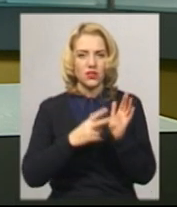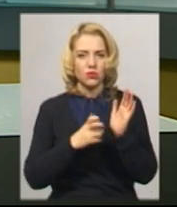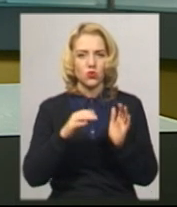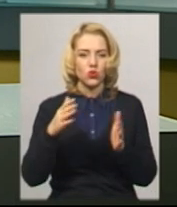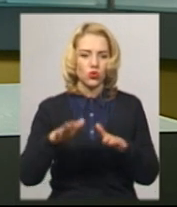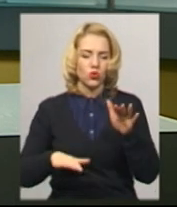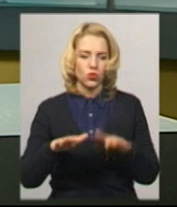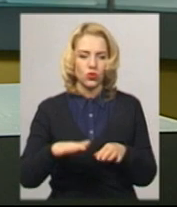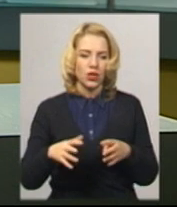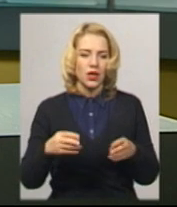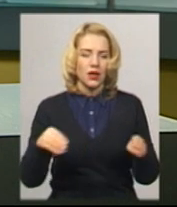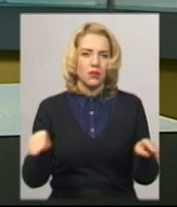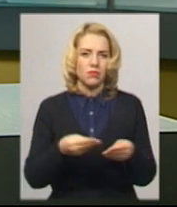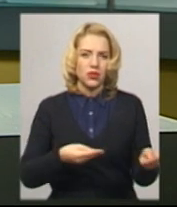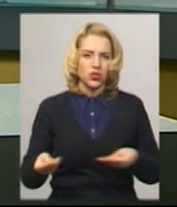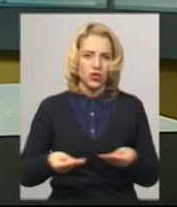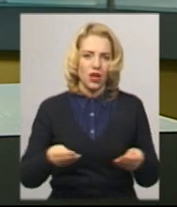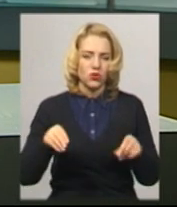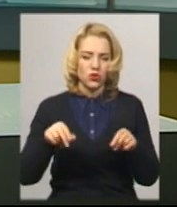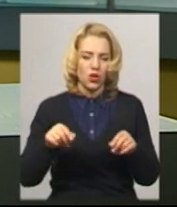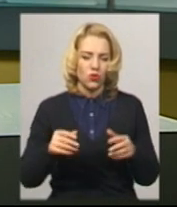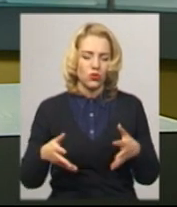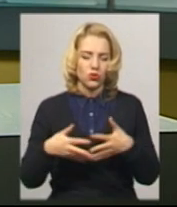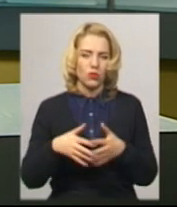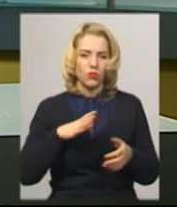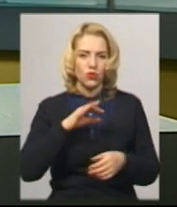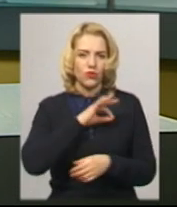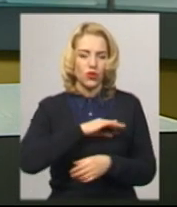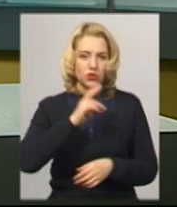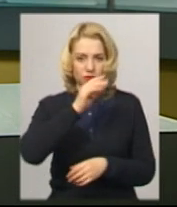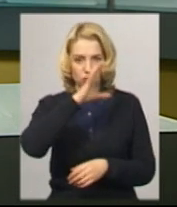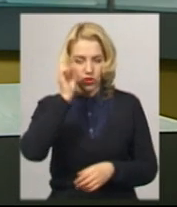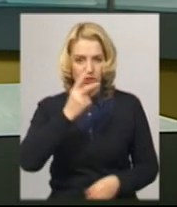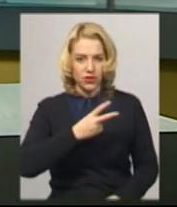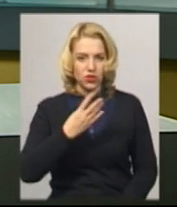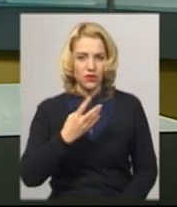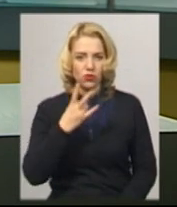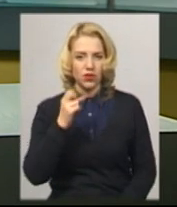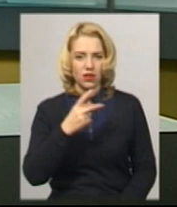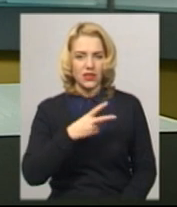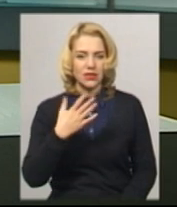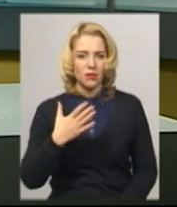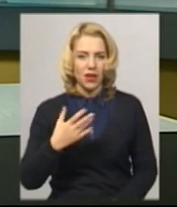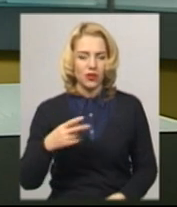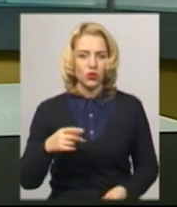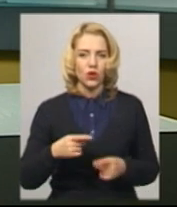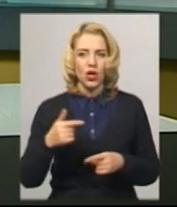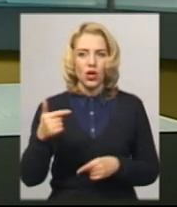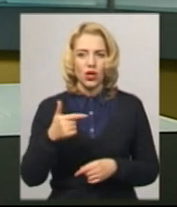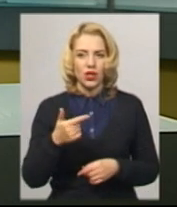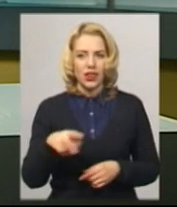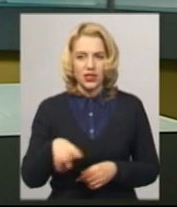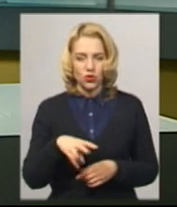піщано-соляної суміші було використано вночі з 24 на 25 листопада на автодорогах державного значення Хмельницької